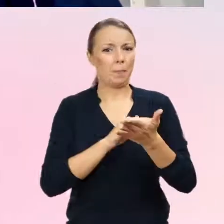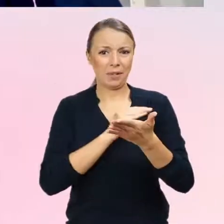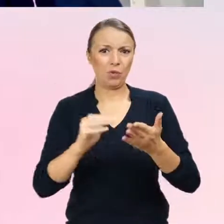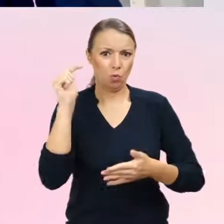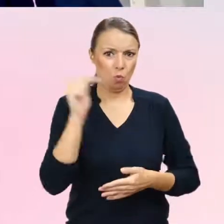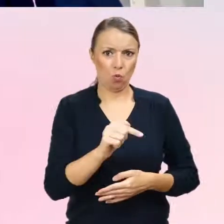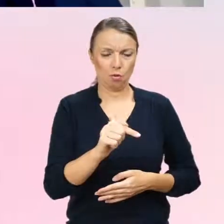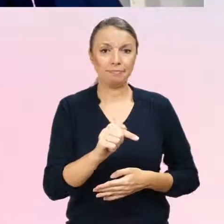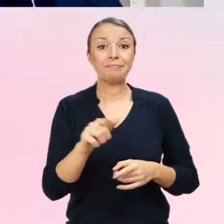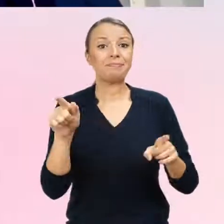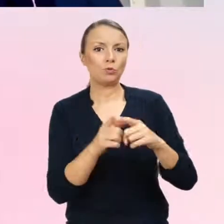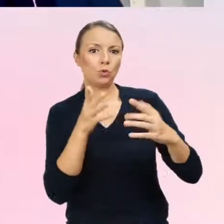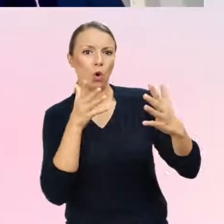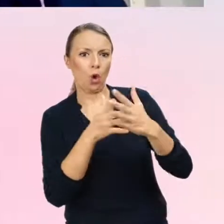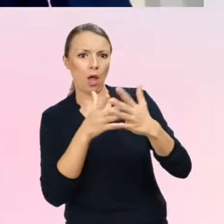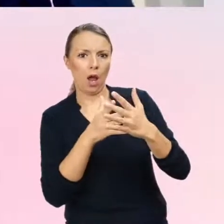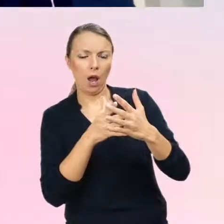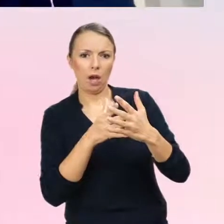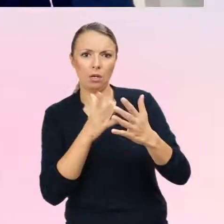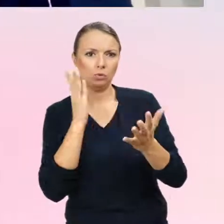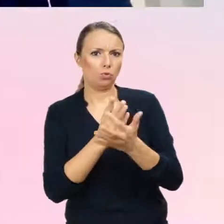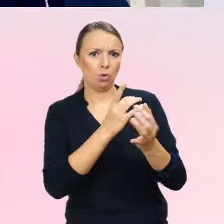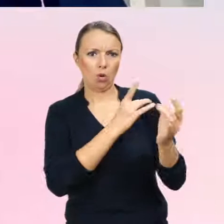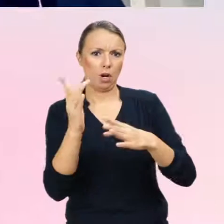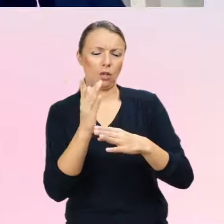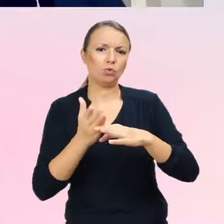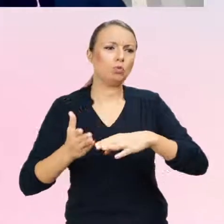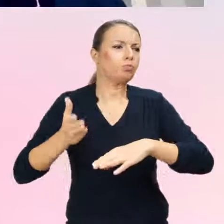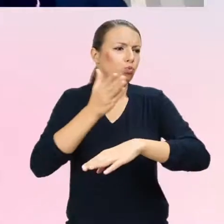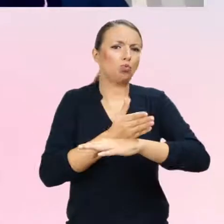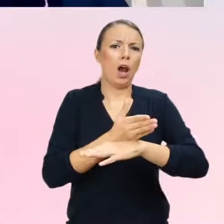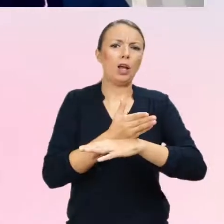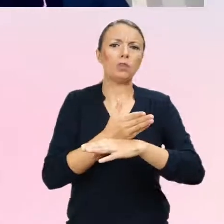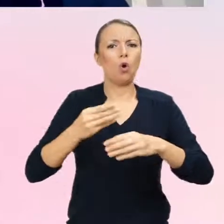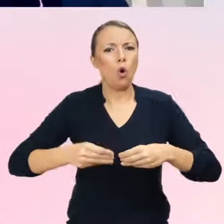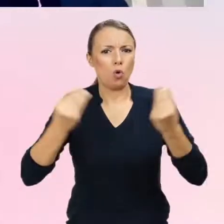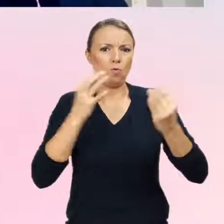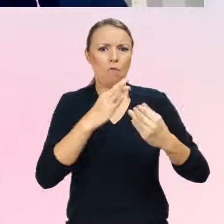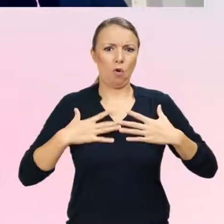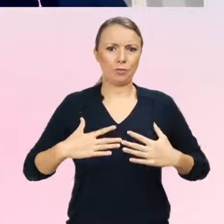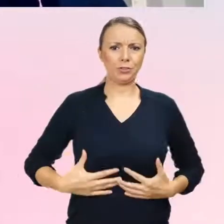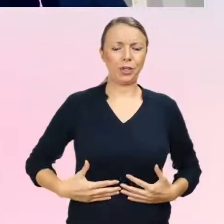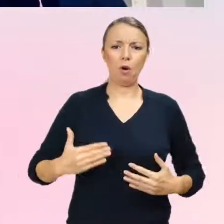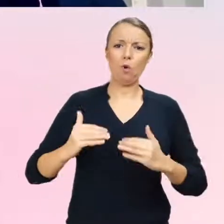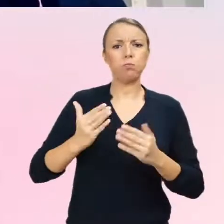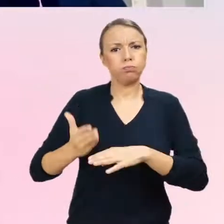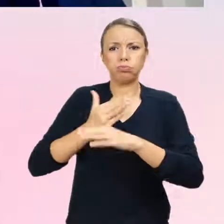diagnoza nie może być postawiona przed pokwitaniem. Tak, jeżeli takie objawy pojawią się